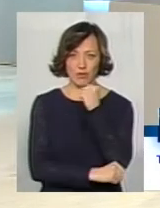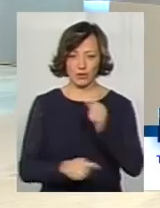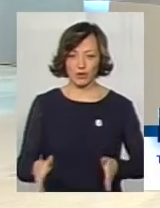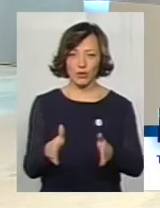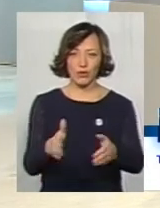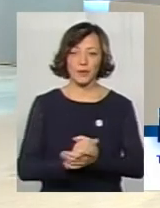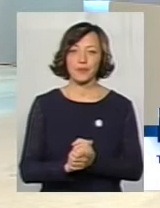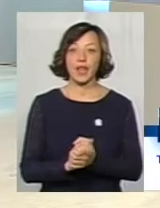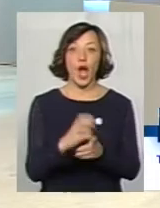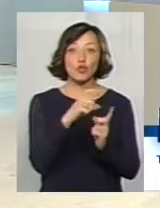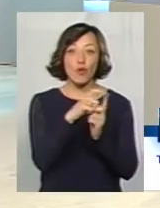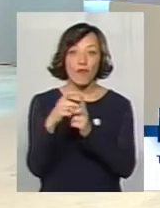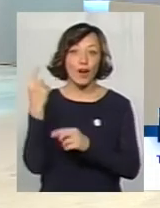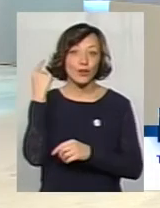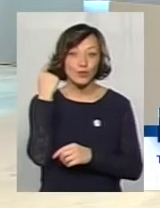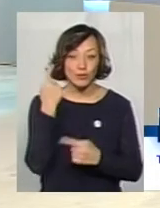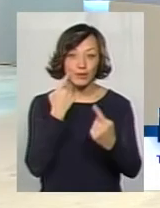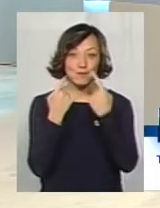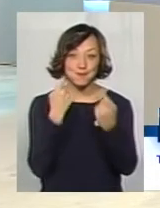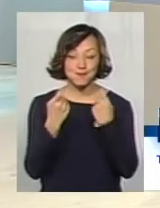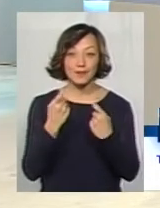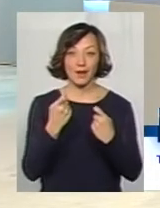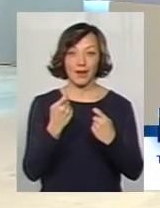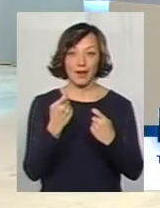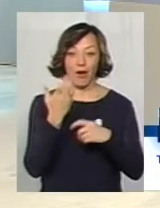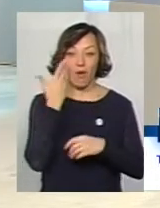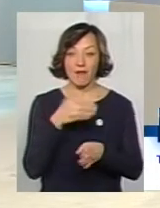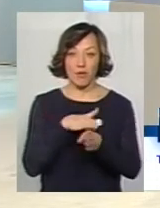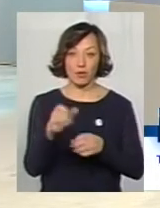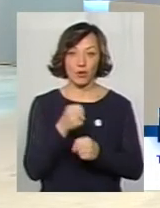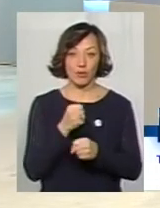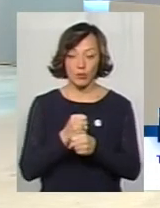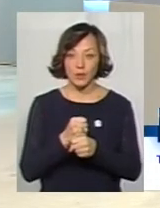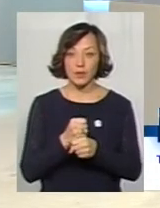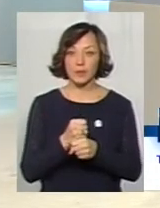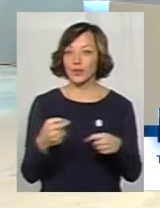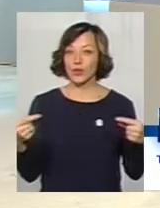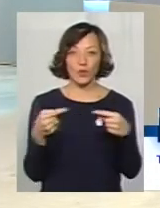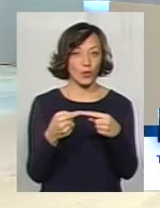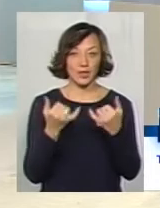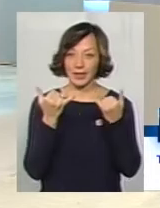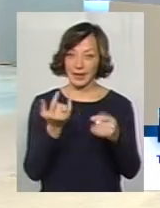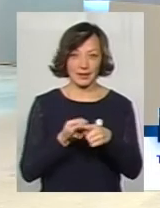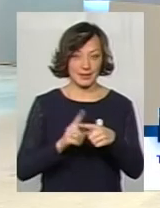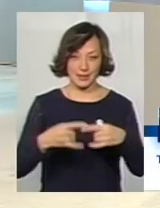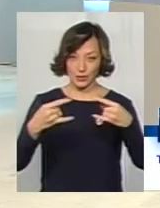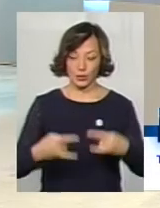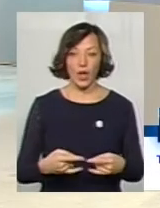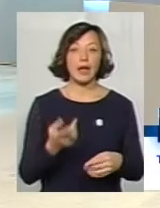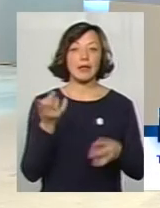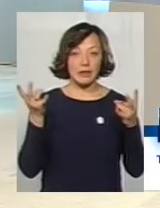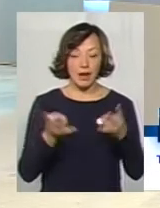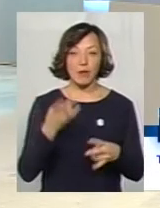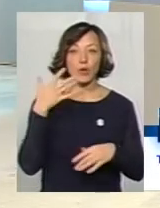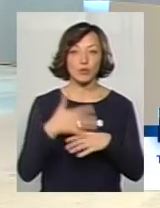летіло. Слова, які вчули вони в свою адресу під час виконання робіт, вони точно не для цієї студії. Тому треба